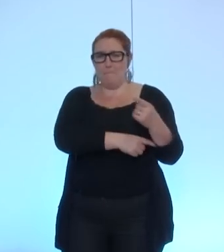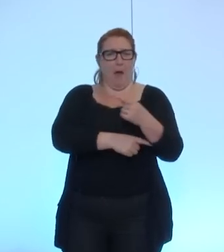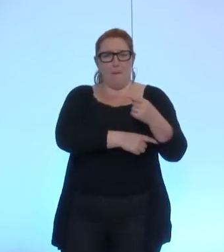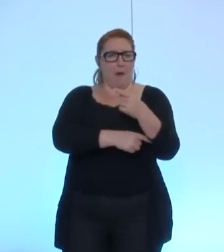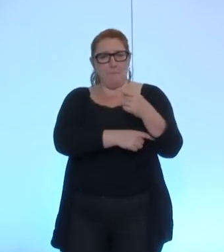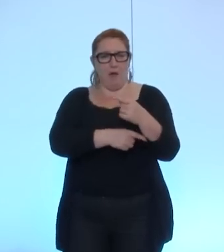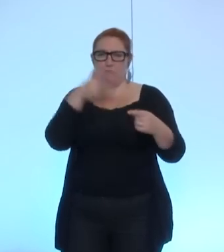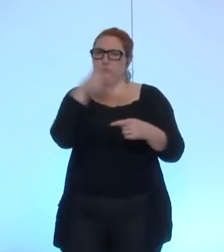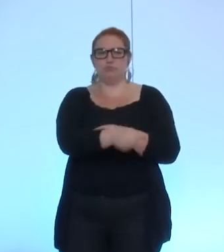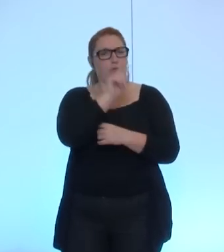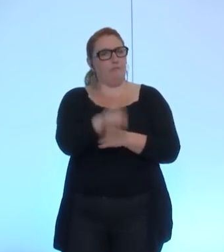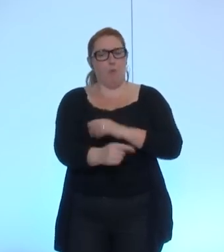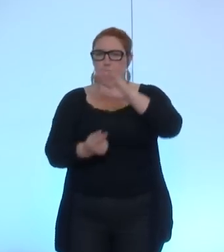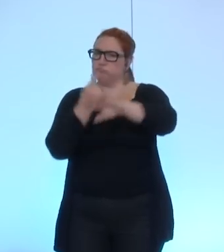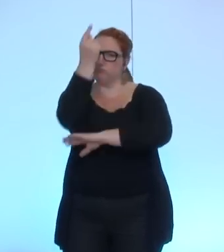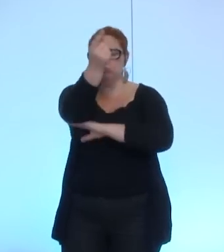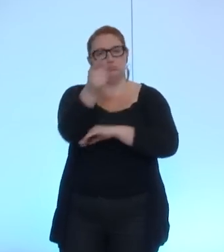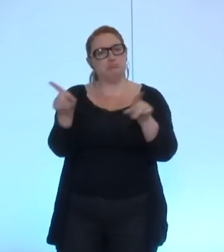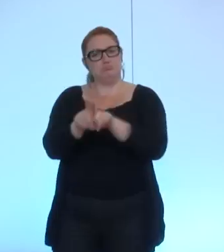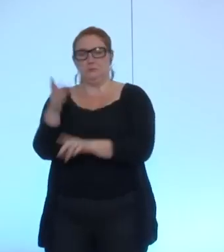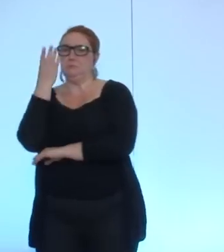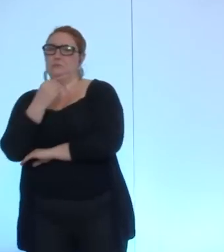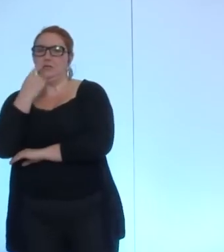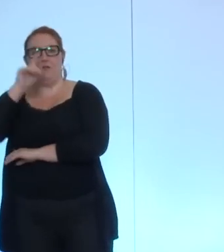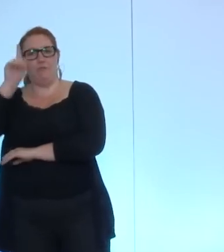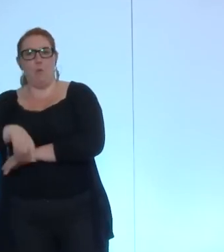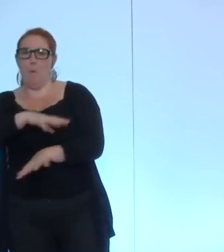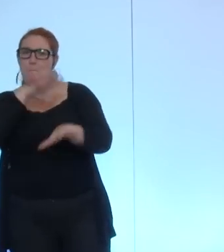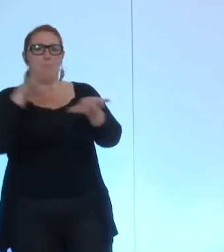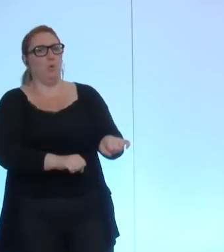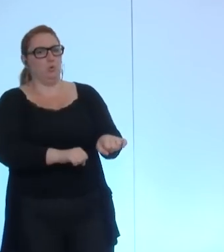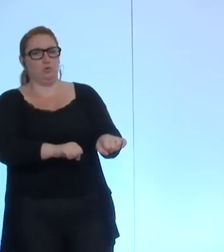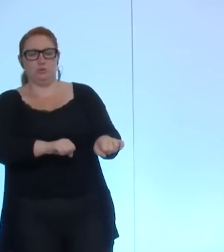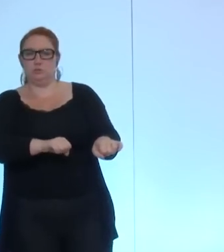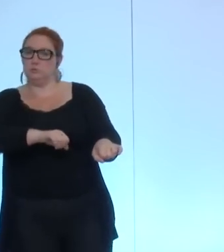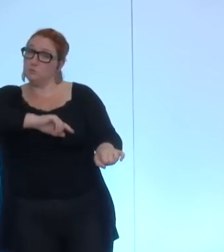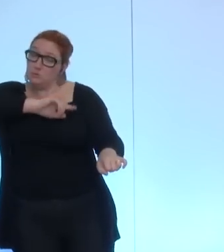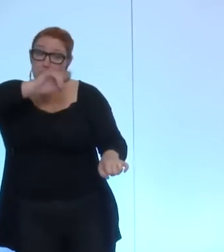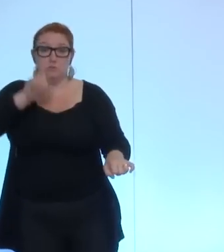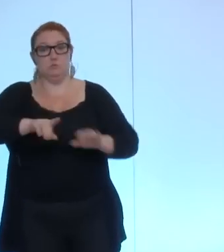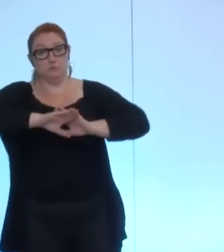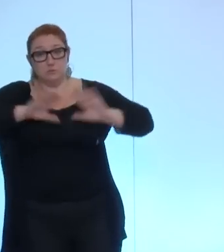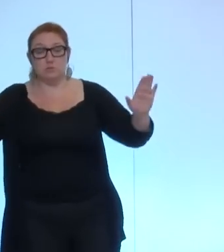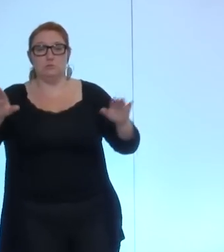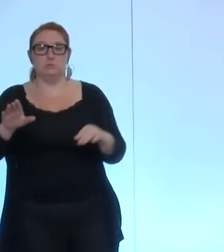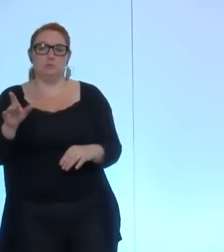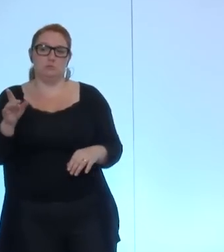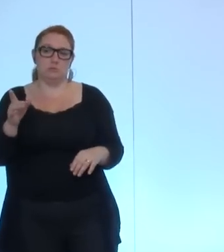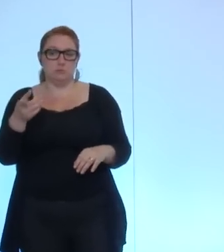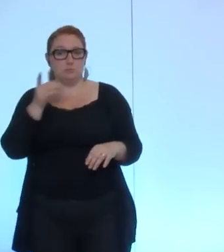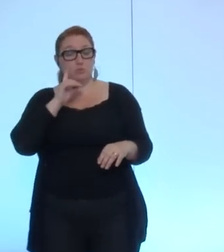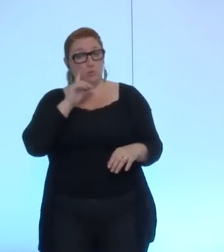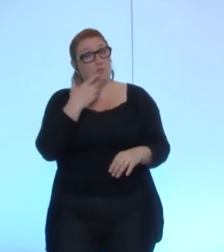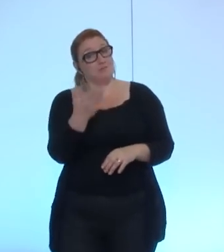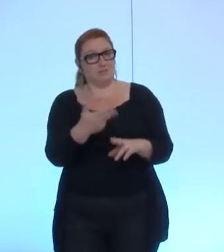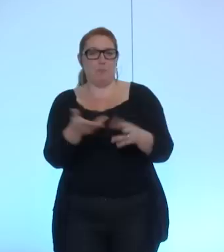territoire israélien comme il faut qu'Israël mette fin au blocus parce que c'est l'expression d'un propos équilibré